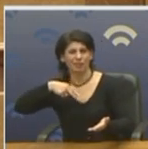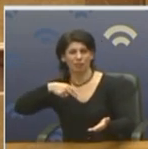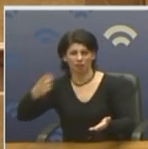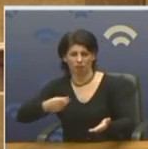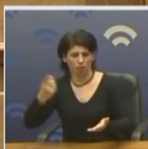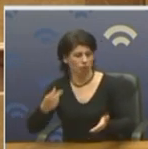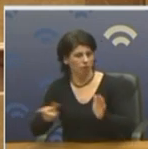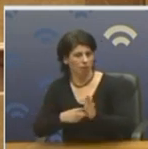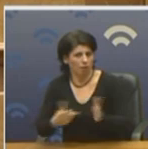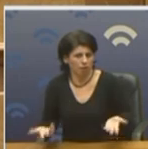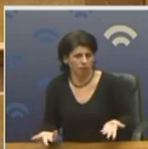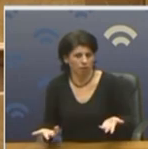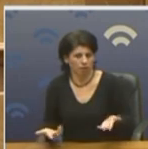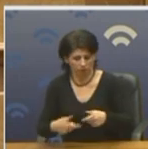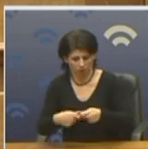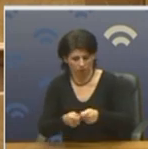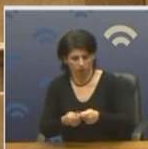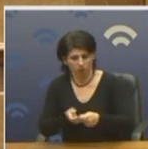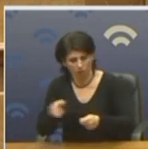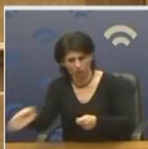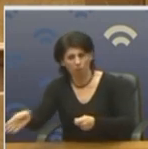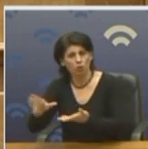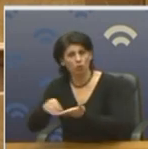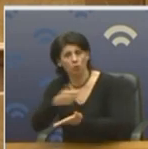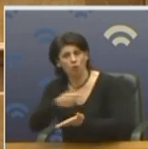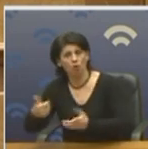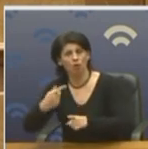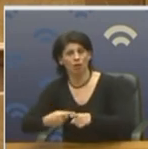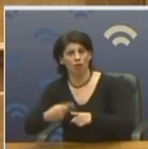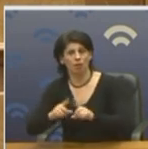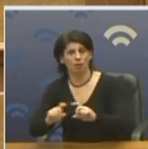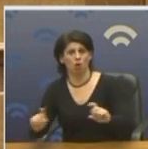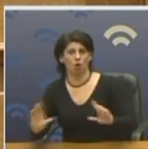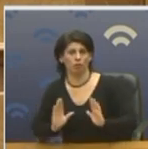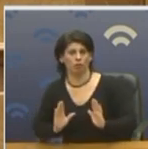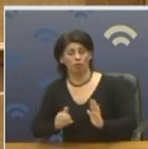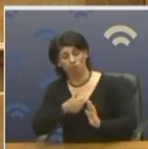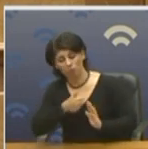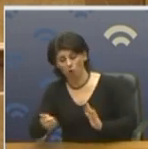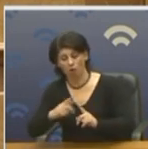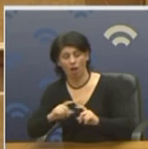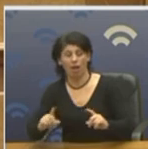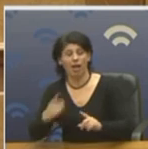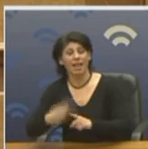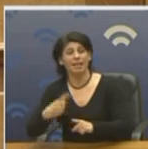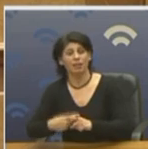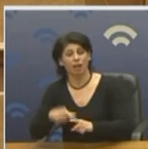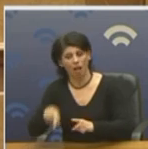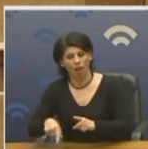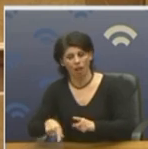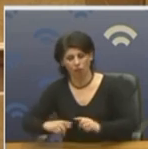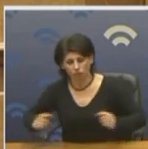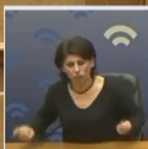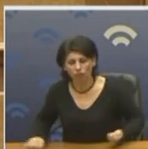Δώστε κουπόνια για να πηγαίνουν στο σούπερ μάρκετ και να πήρνουν μόνο ελληνικά προϊόντα. Μόνο ελληνικά προϊόντα. Έτσι θα κινηθεί η διαδικασία